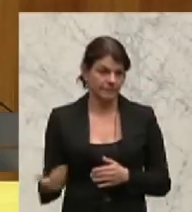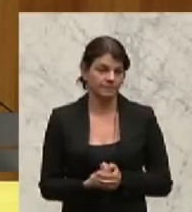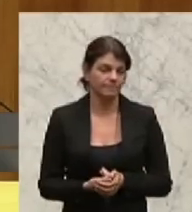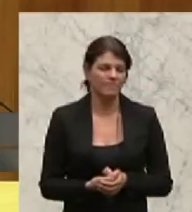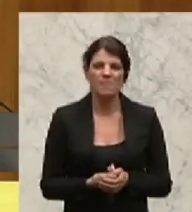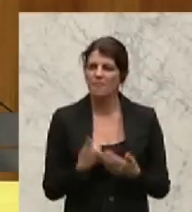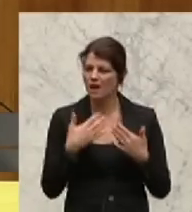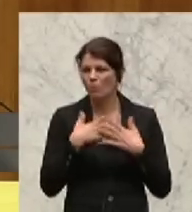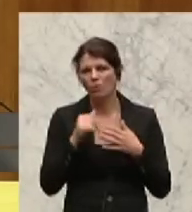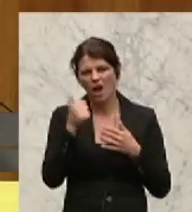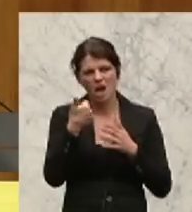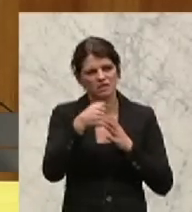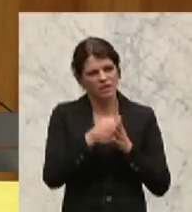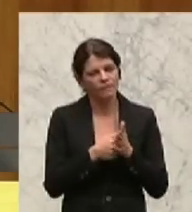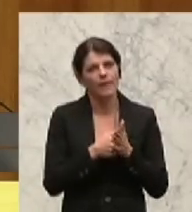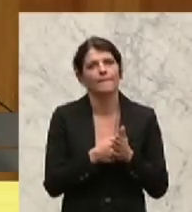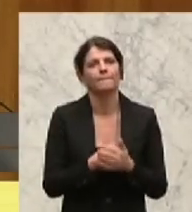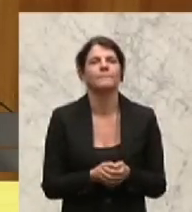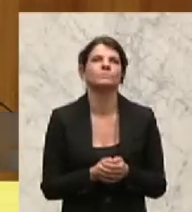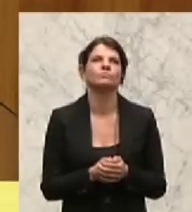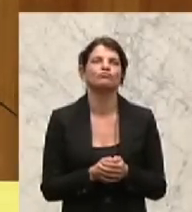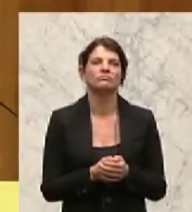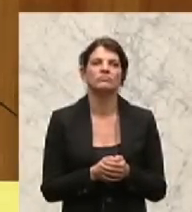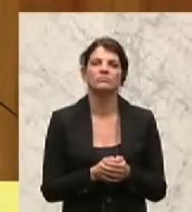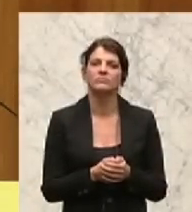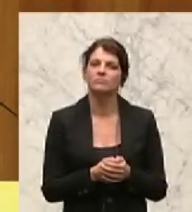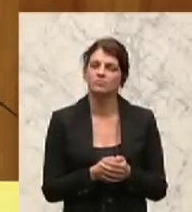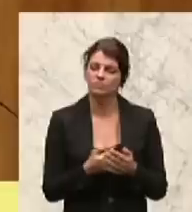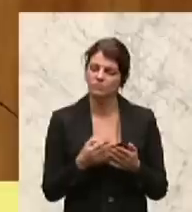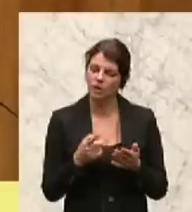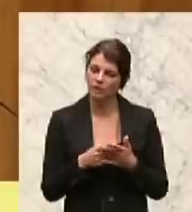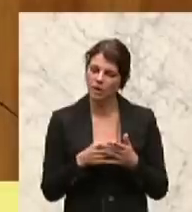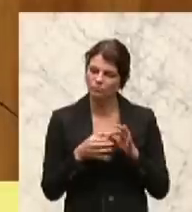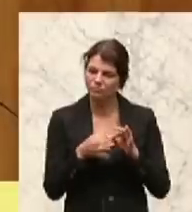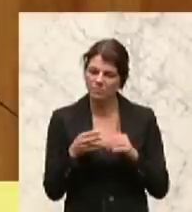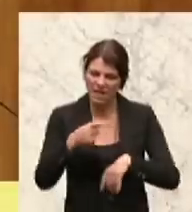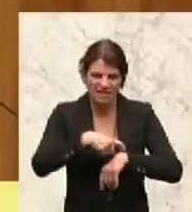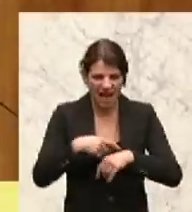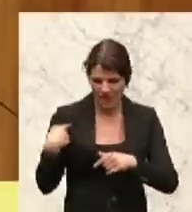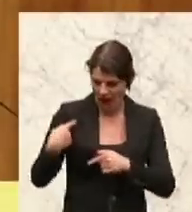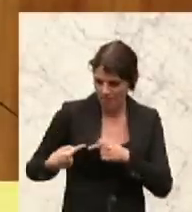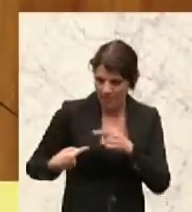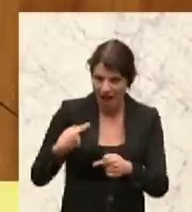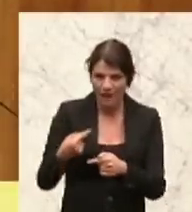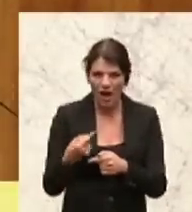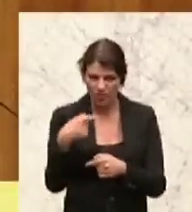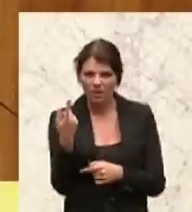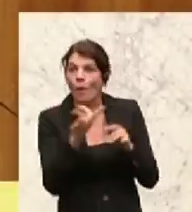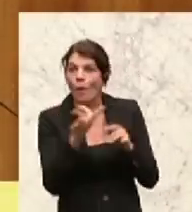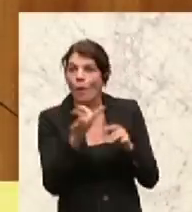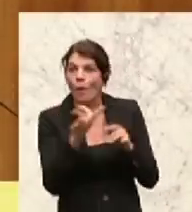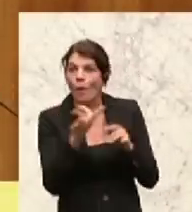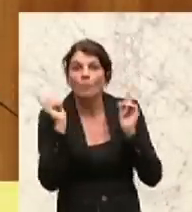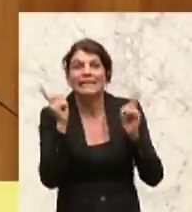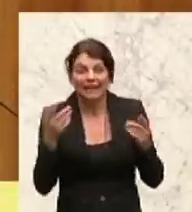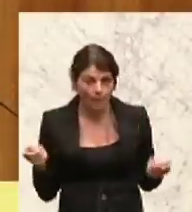beginnen, was den zeitlichen Ablauf in der Tat betrifft und aus dem Titel heraus die Dringlichkeit schon besonders rechtfertigt. Ich